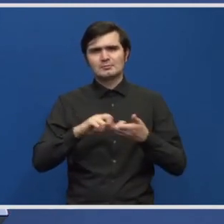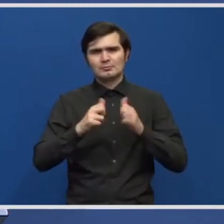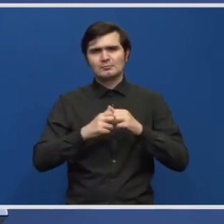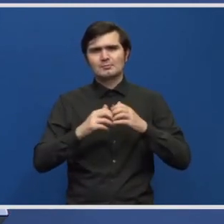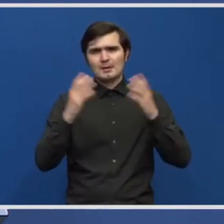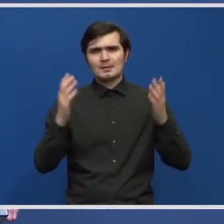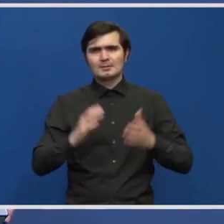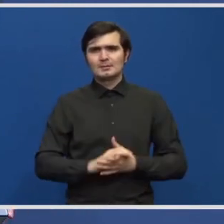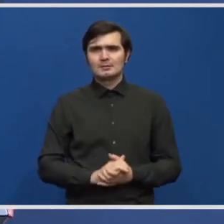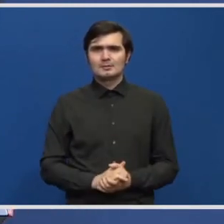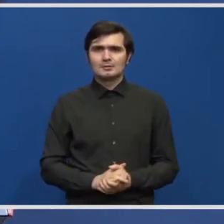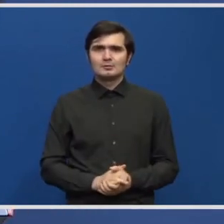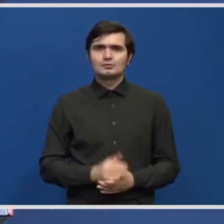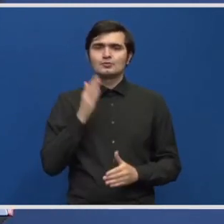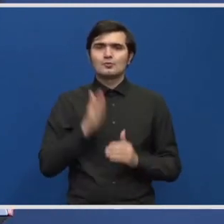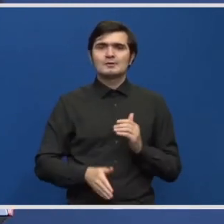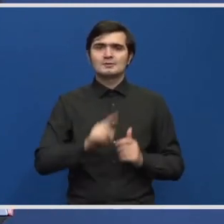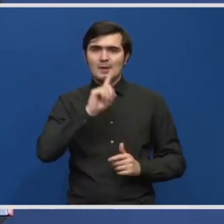Mulțumesc.